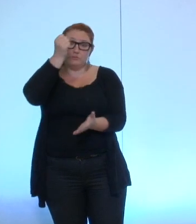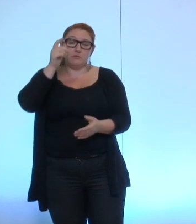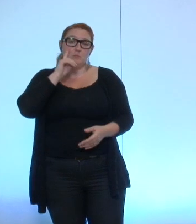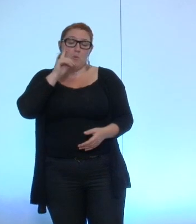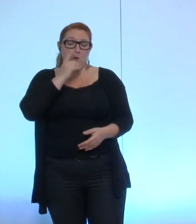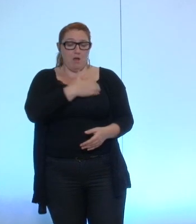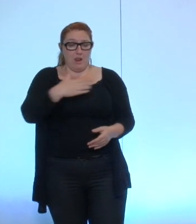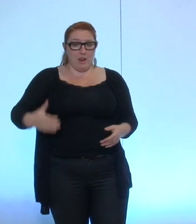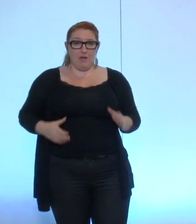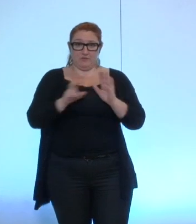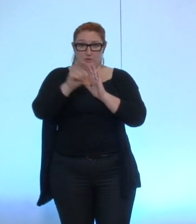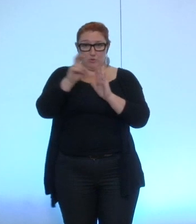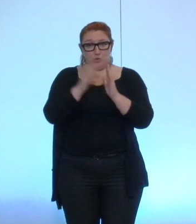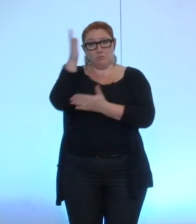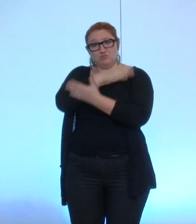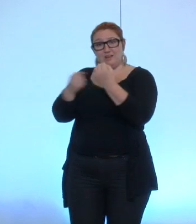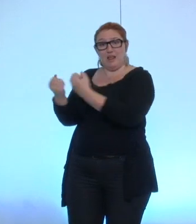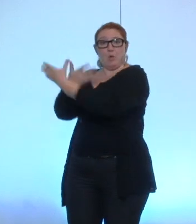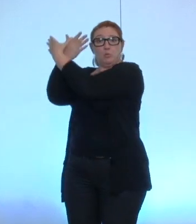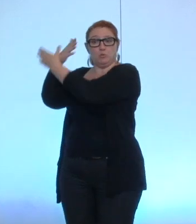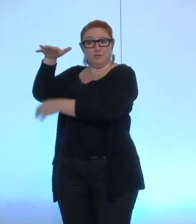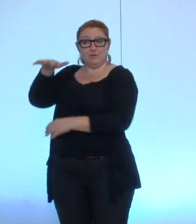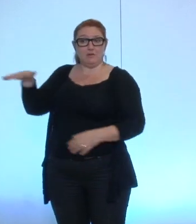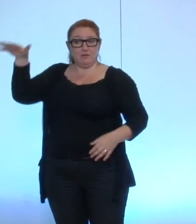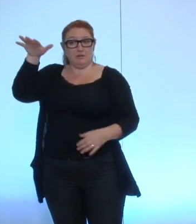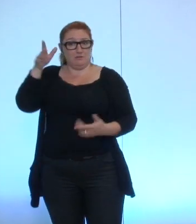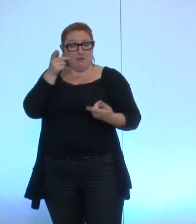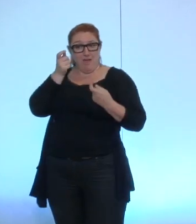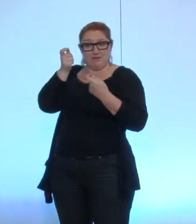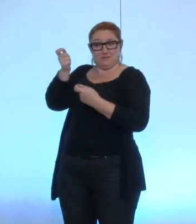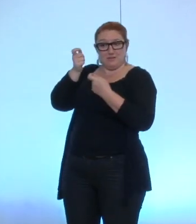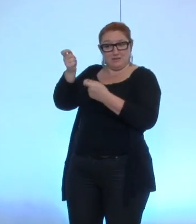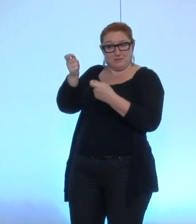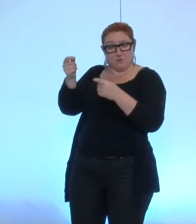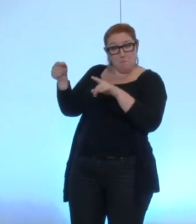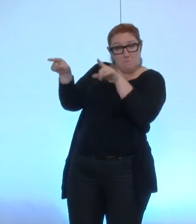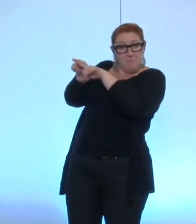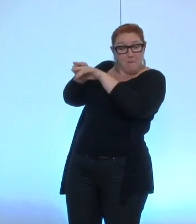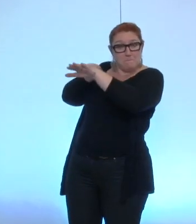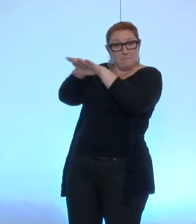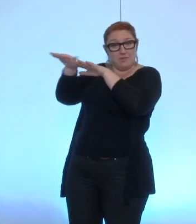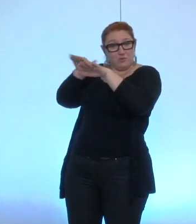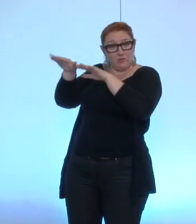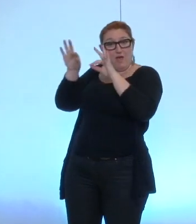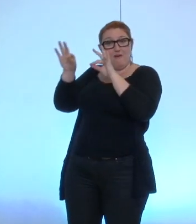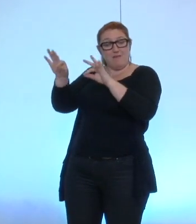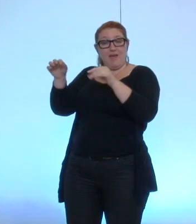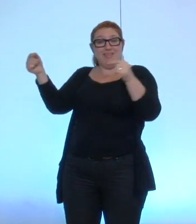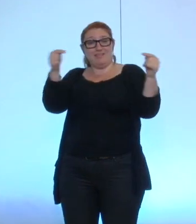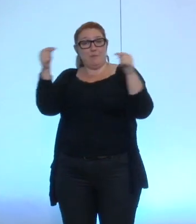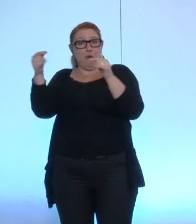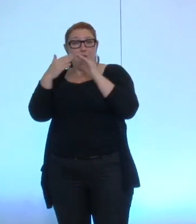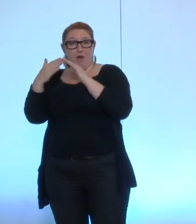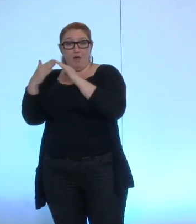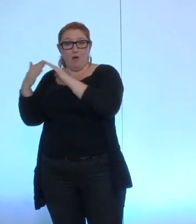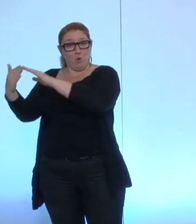au niveau de la communauté d'agglomération incite fortement à ce qu'il y ait des mêmes dispositions en termes de diffusion des débats communautaires